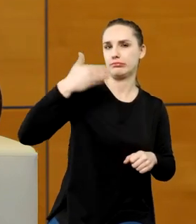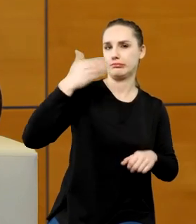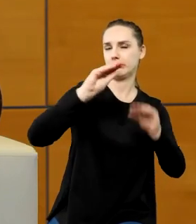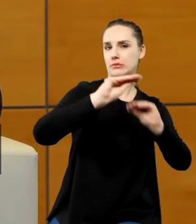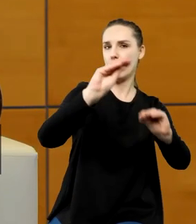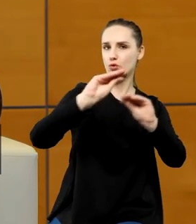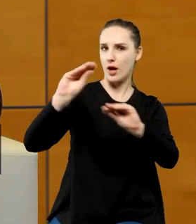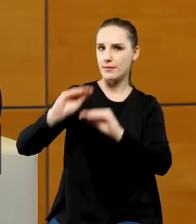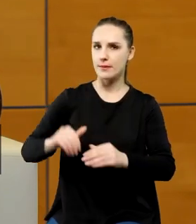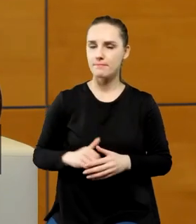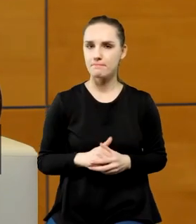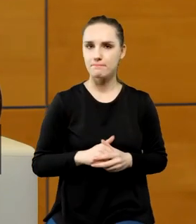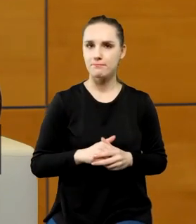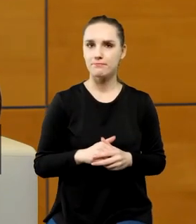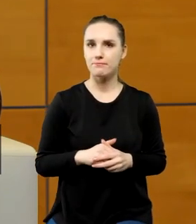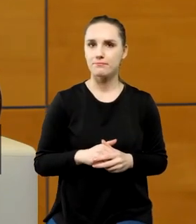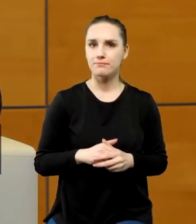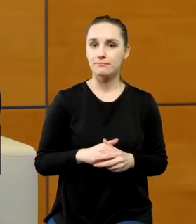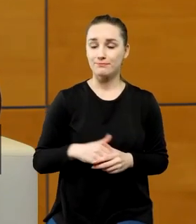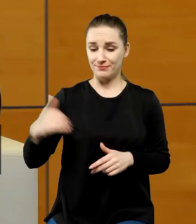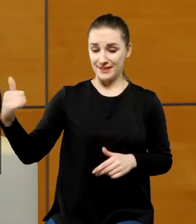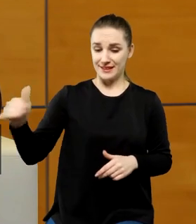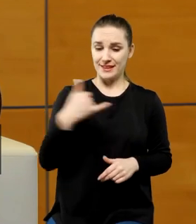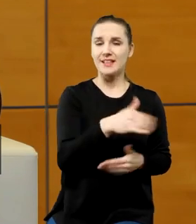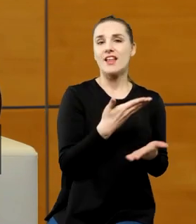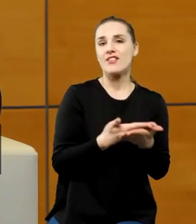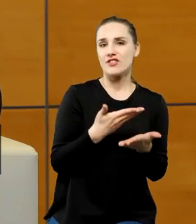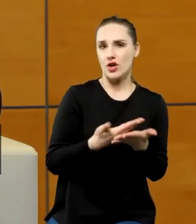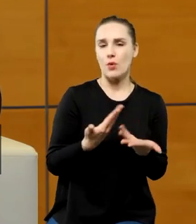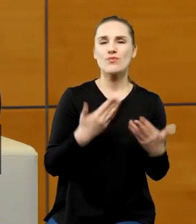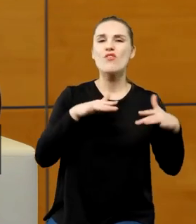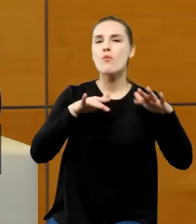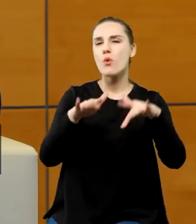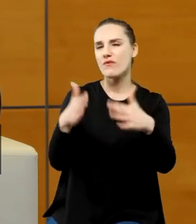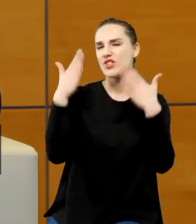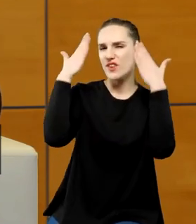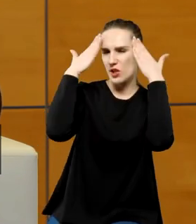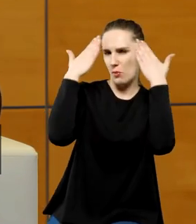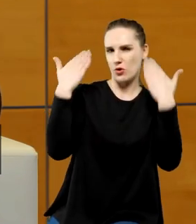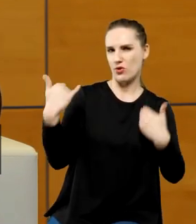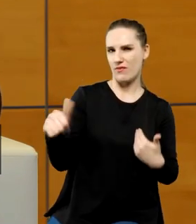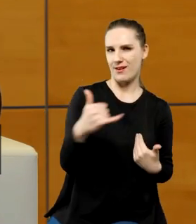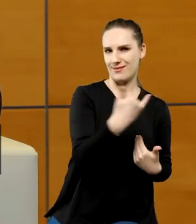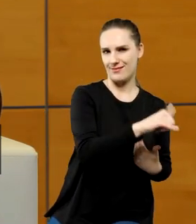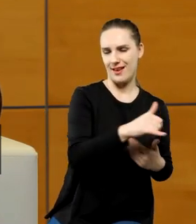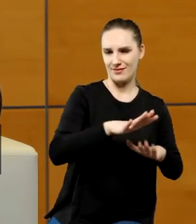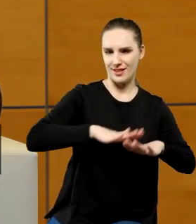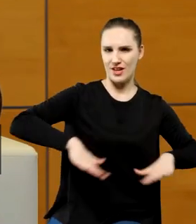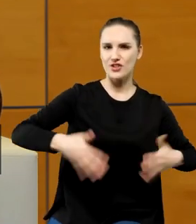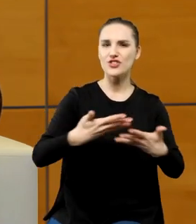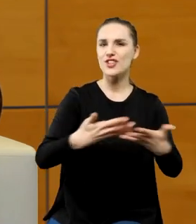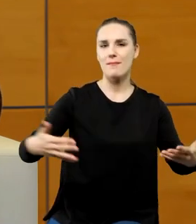z dwóch różnych światopoglądowych wpływów, jakie mamy w tym czasie na tych ziemiach.